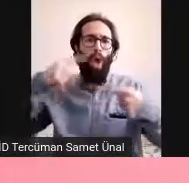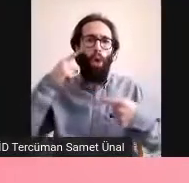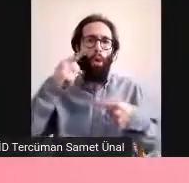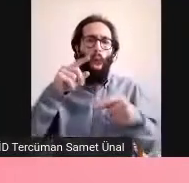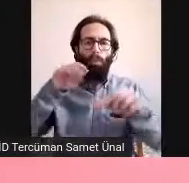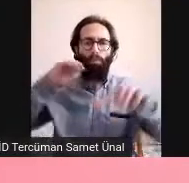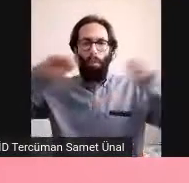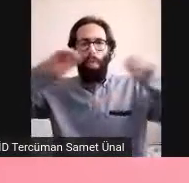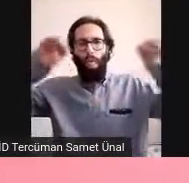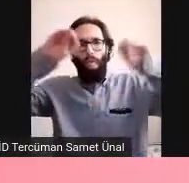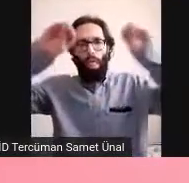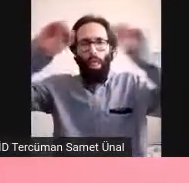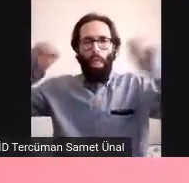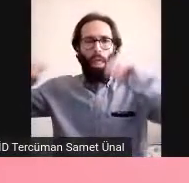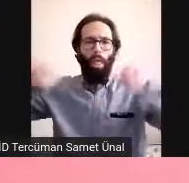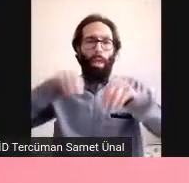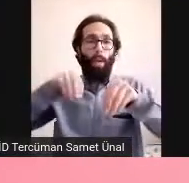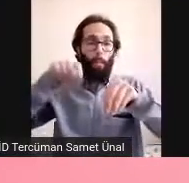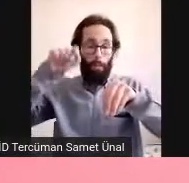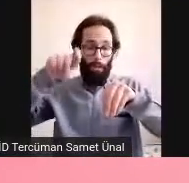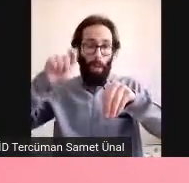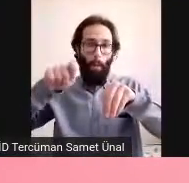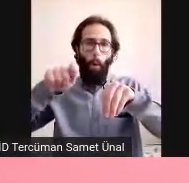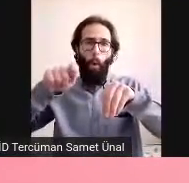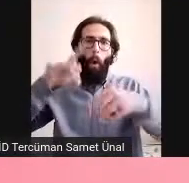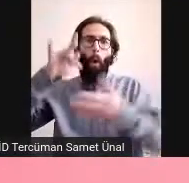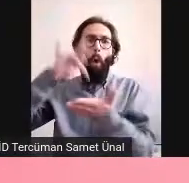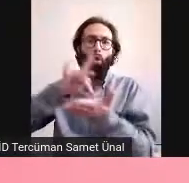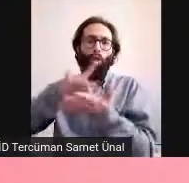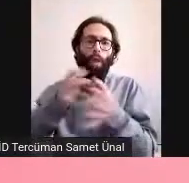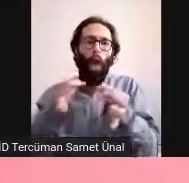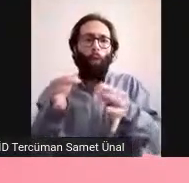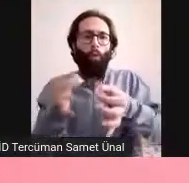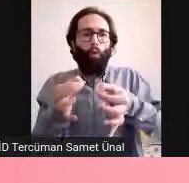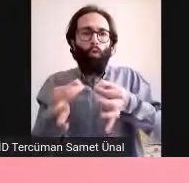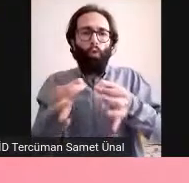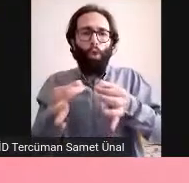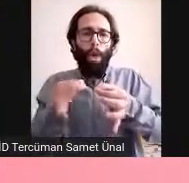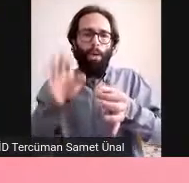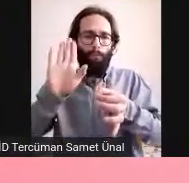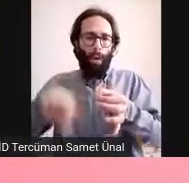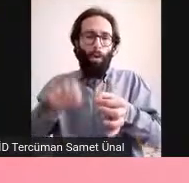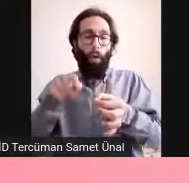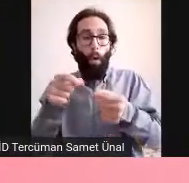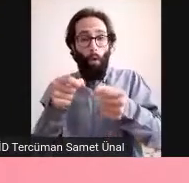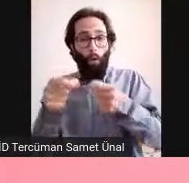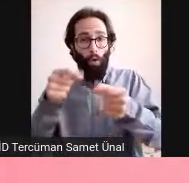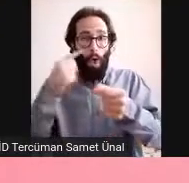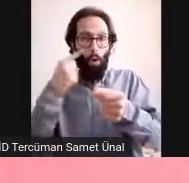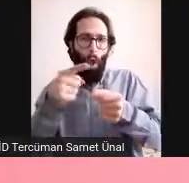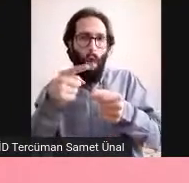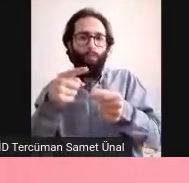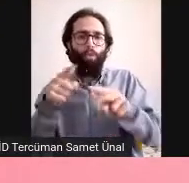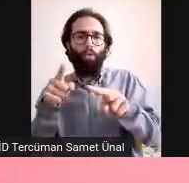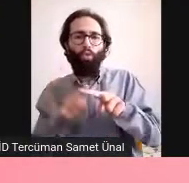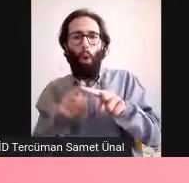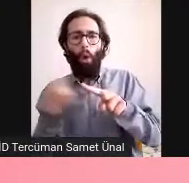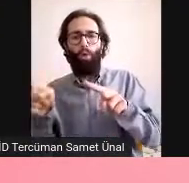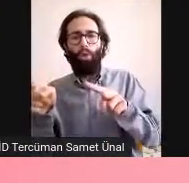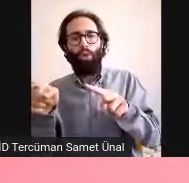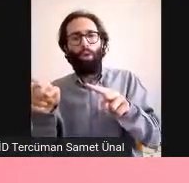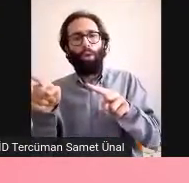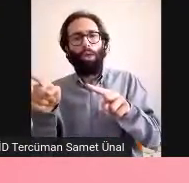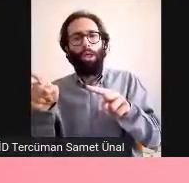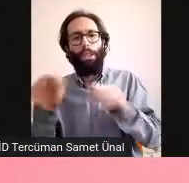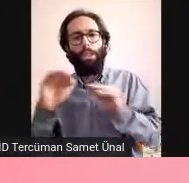hücreler nöronları besliyor. Yani doğrudan nöronun yaptığı işi yapmıyor. Ama destek